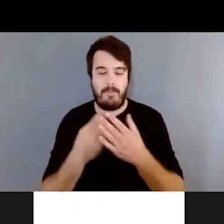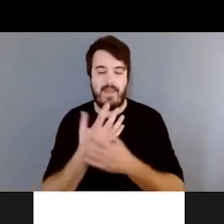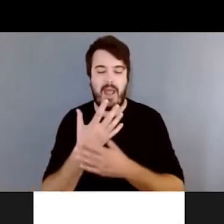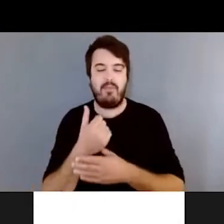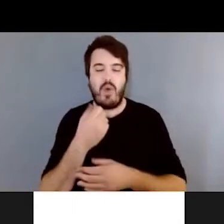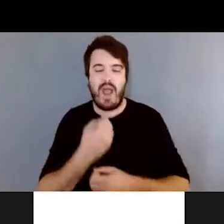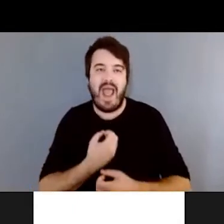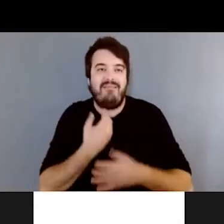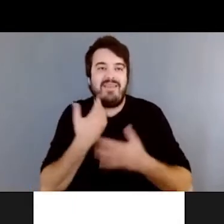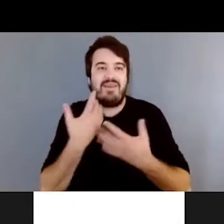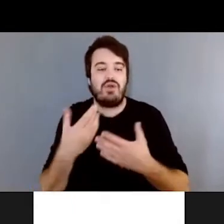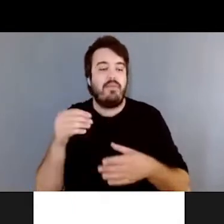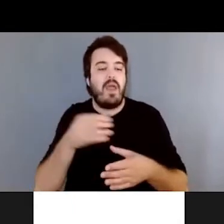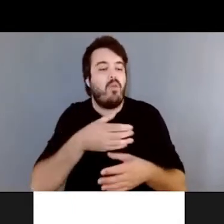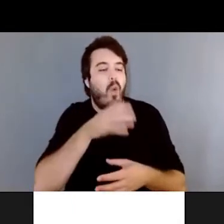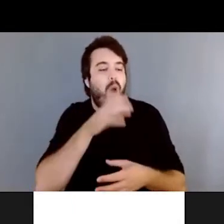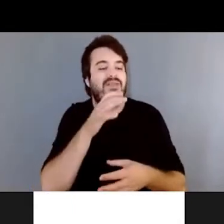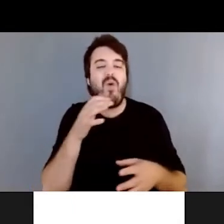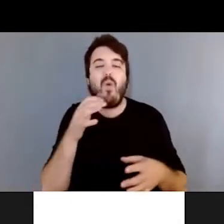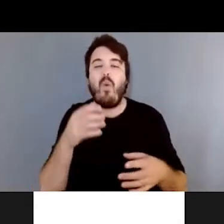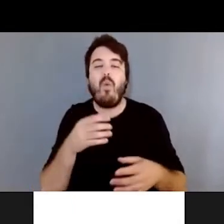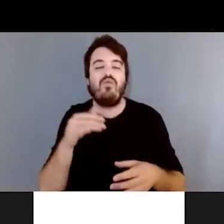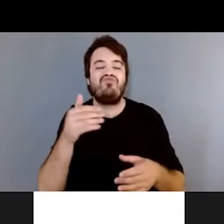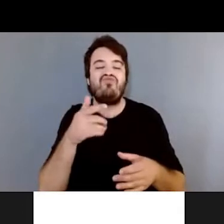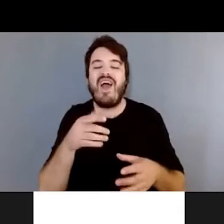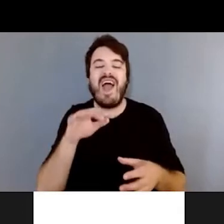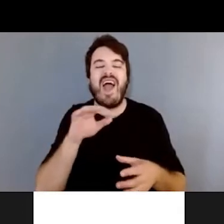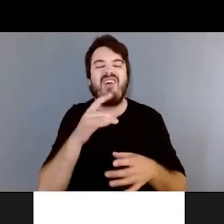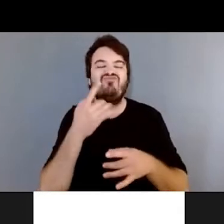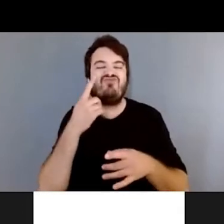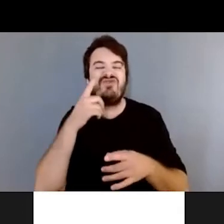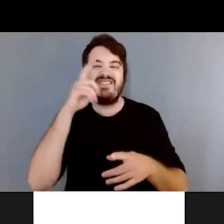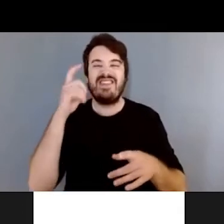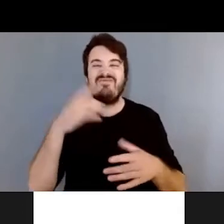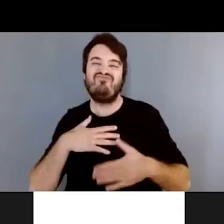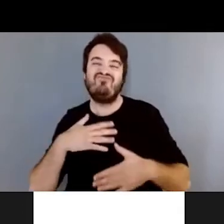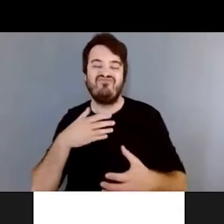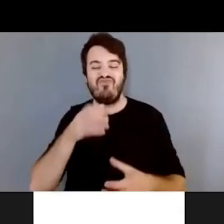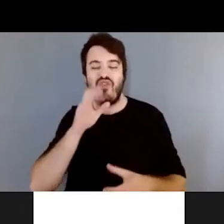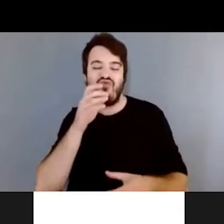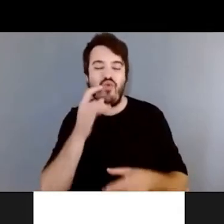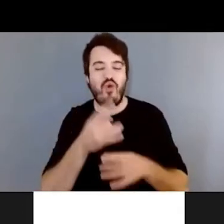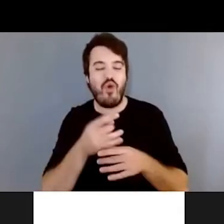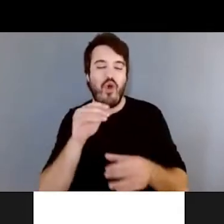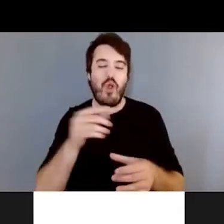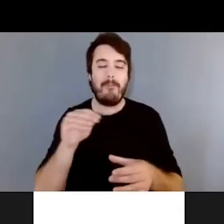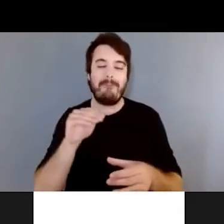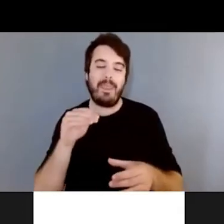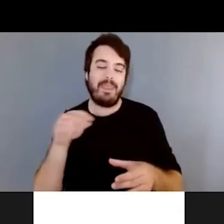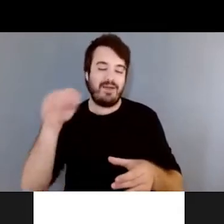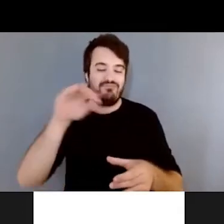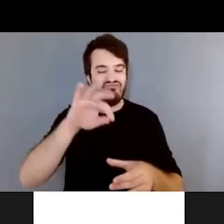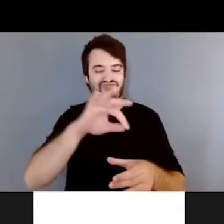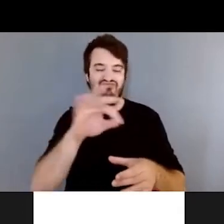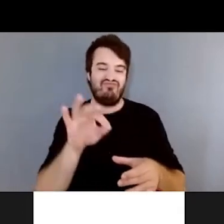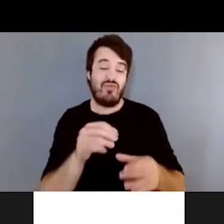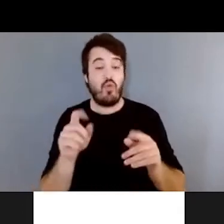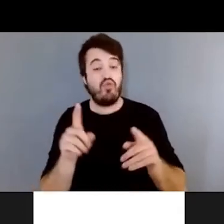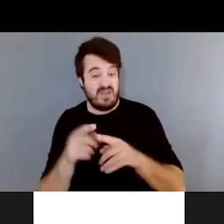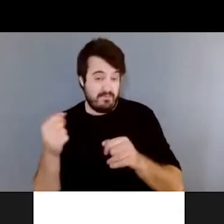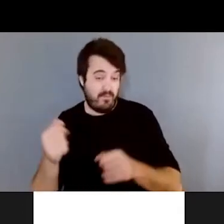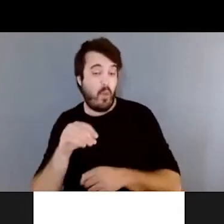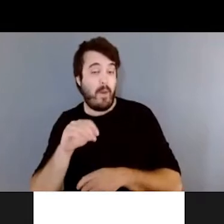estivales de la menthe. On peut mettre de la menthe, menthe et mélisse. Vous pouvez même faire ces combinaisons-là.